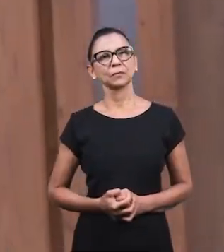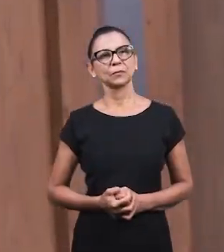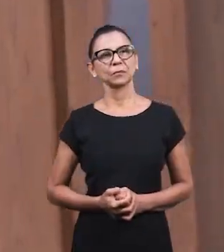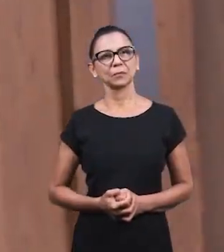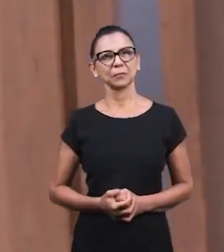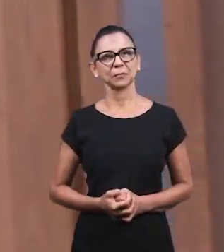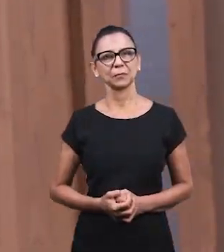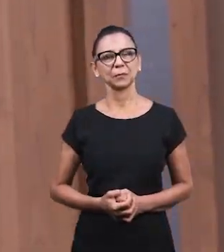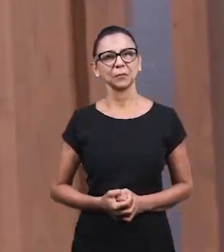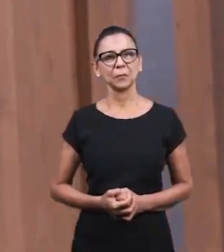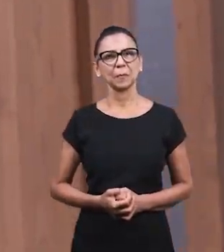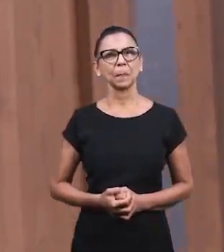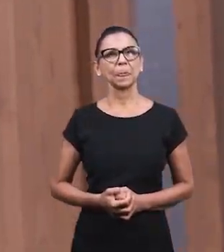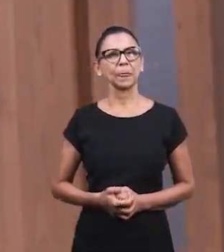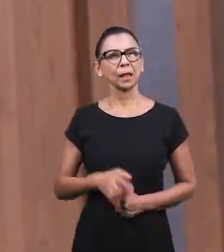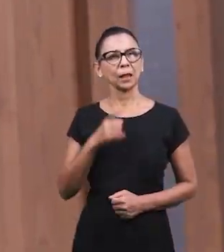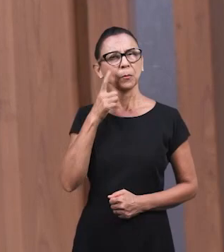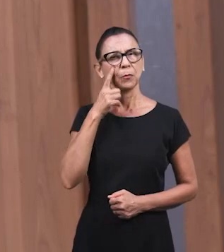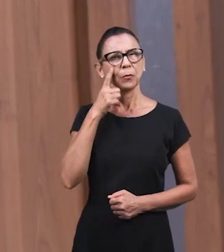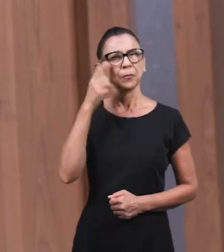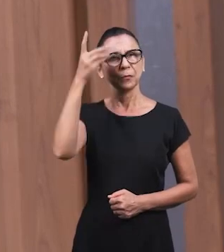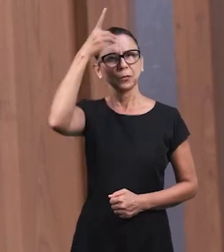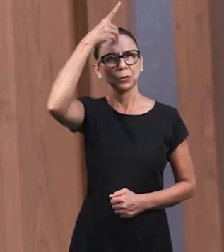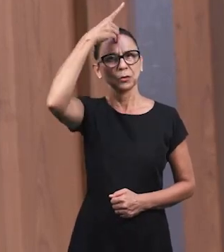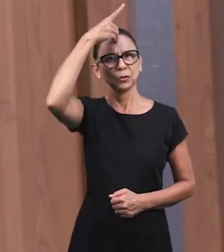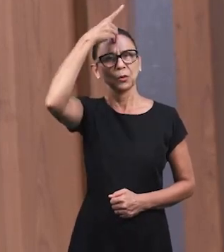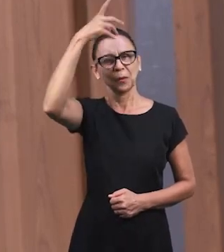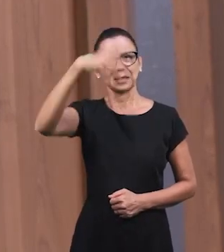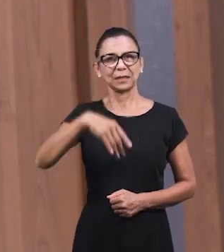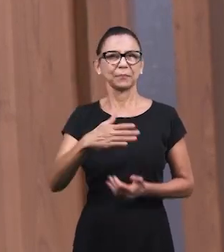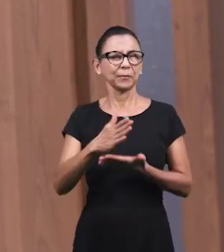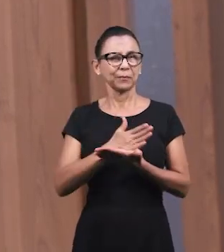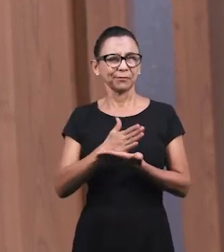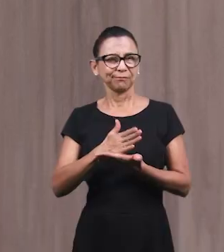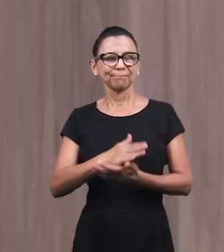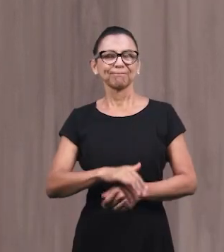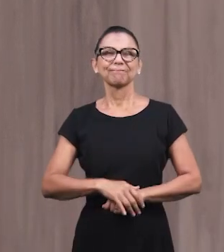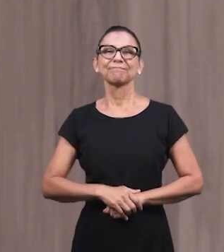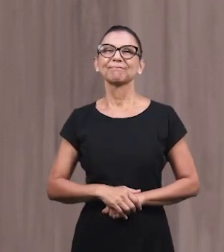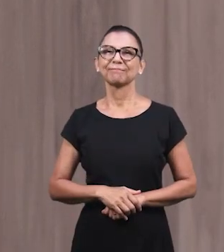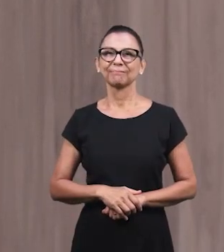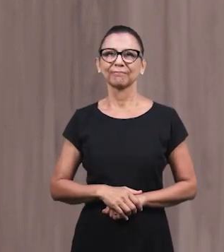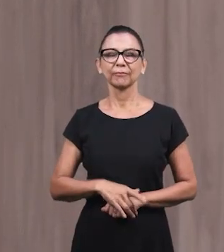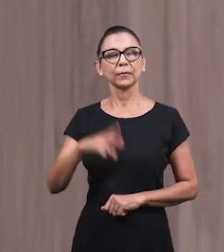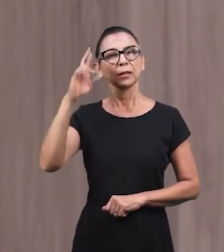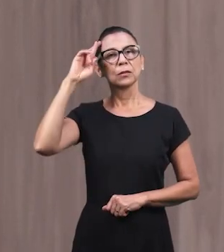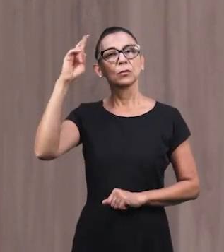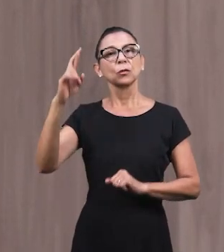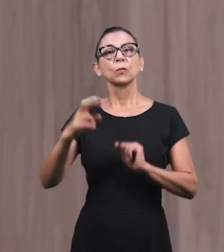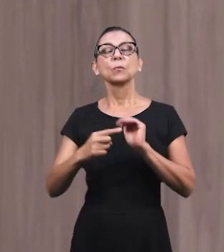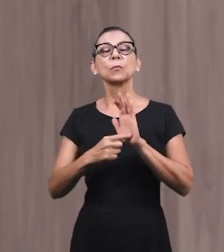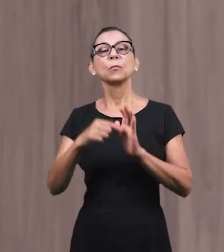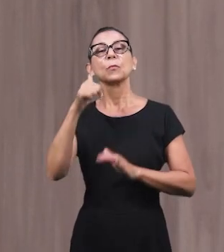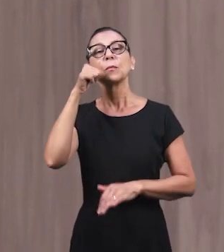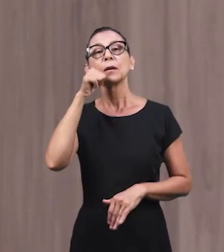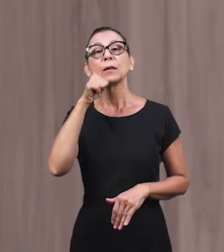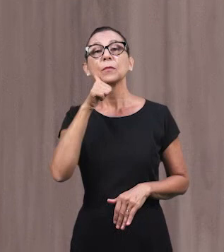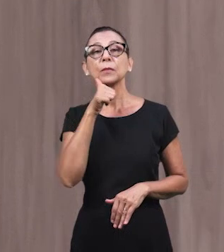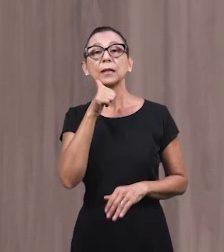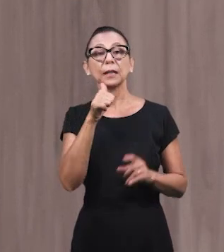Братья и сестры, давайте послушаем еще некоторые духовные дары. Господь показал